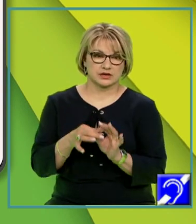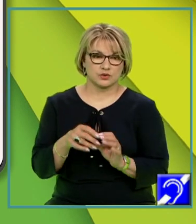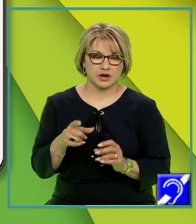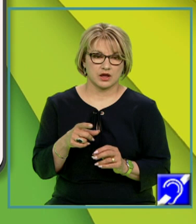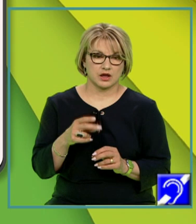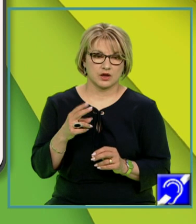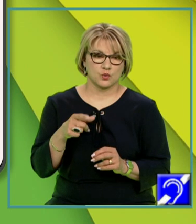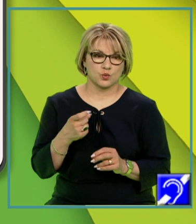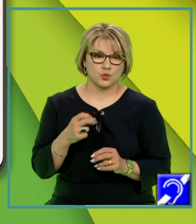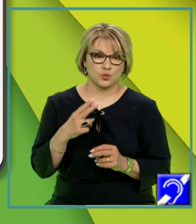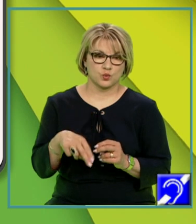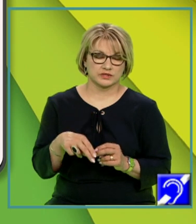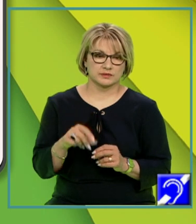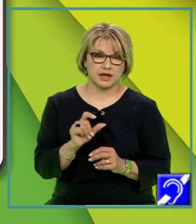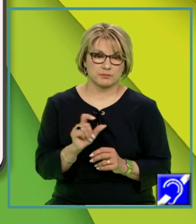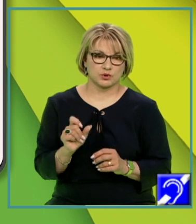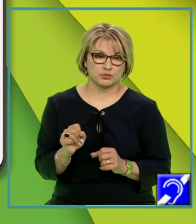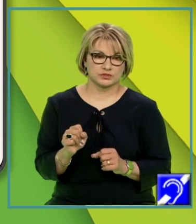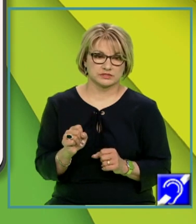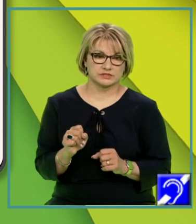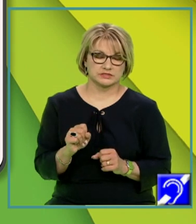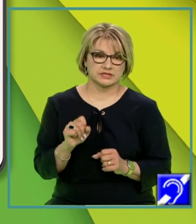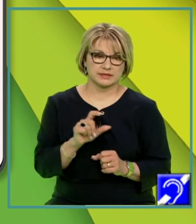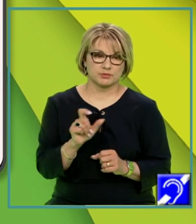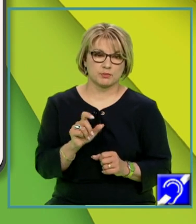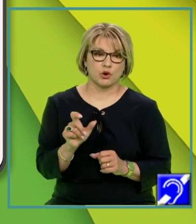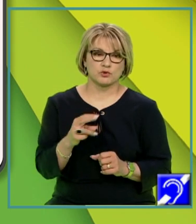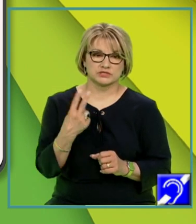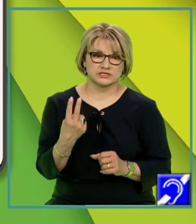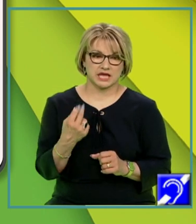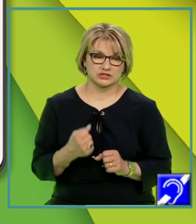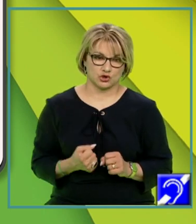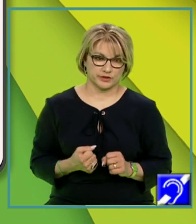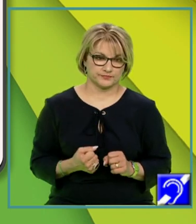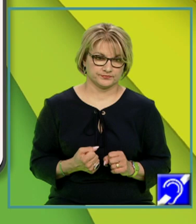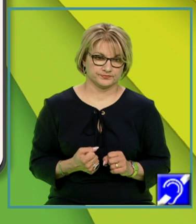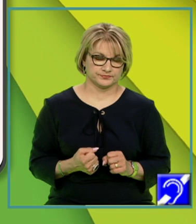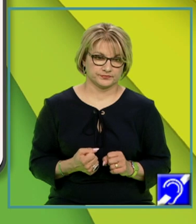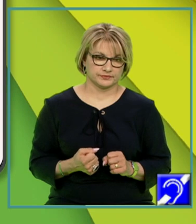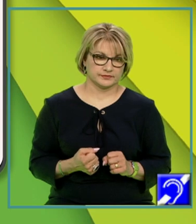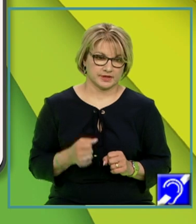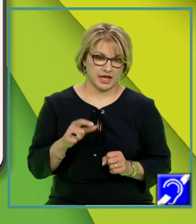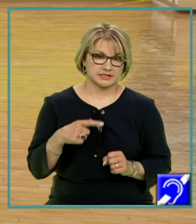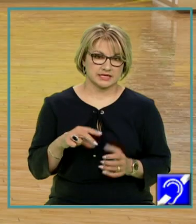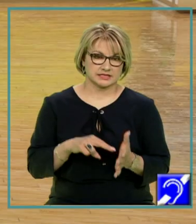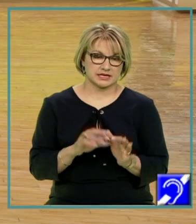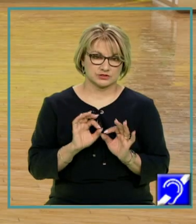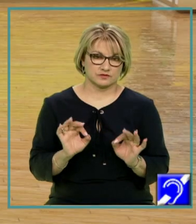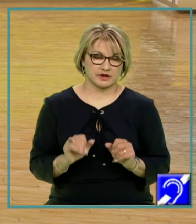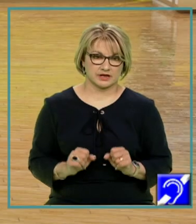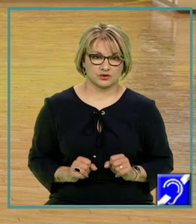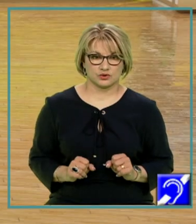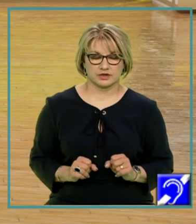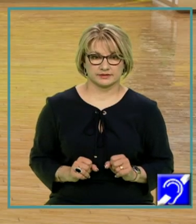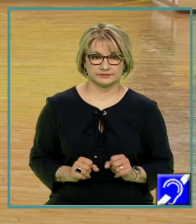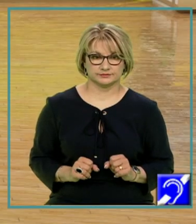propoziție pe care o avem, anume propoziția 2. Și în fine, aceasta este rezolvarea corectă a cerinței A de la